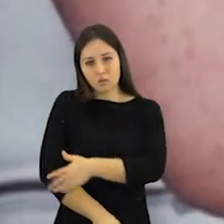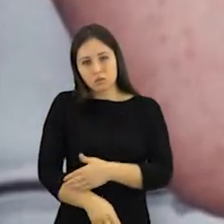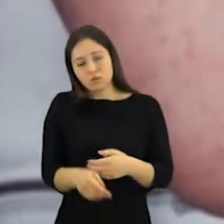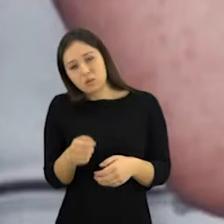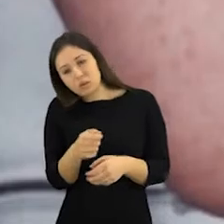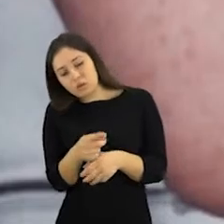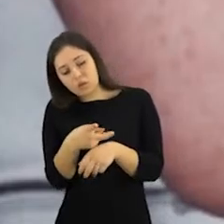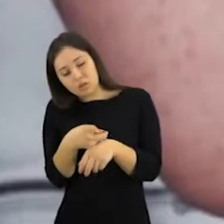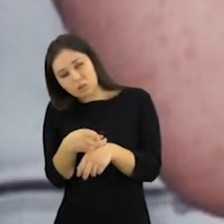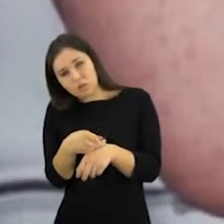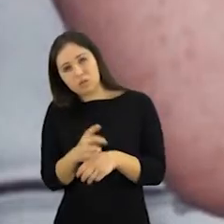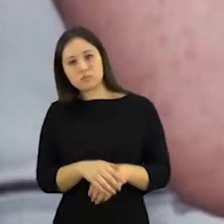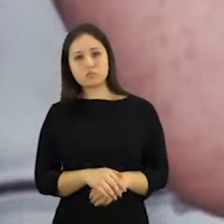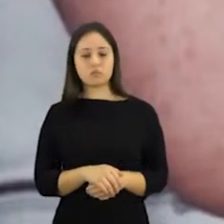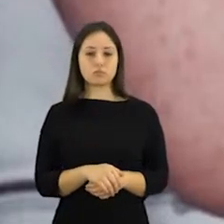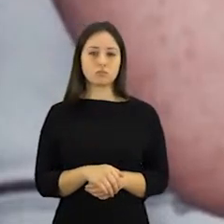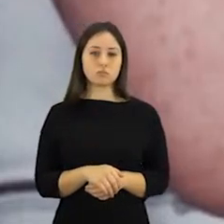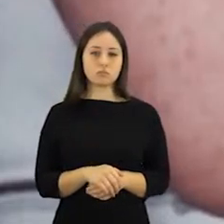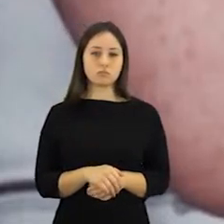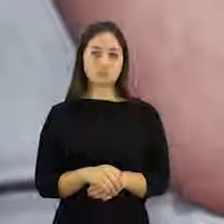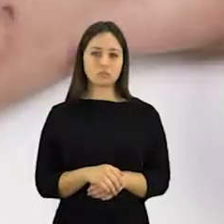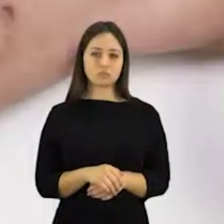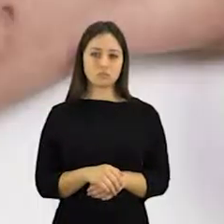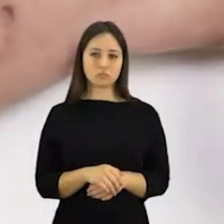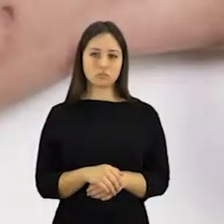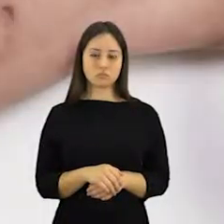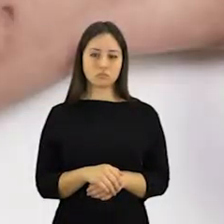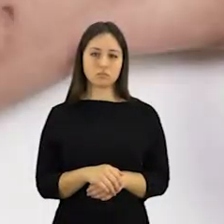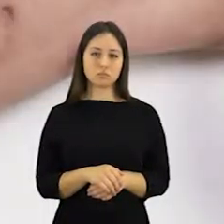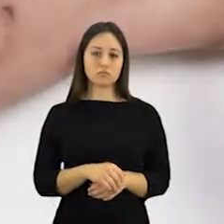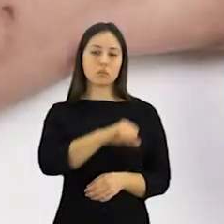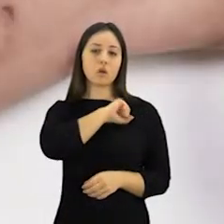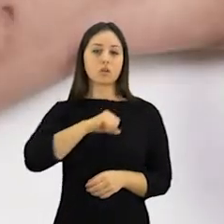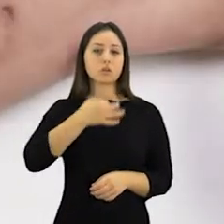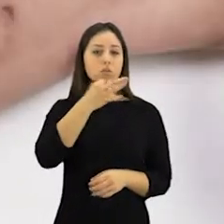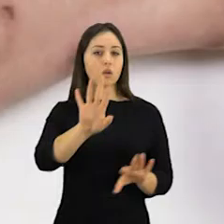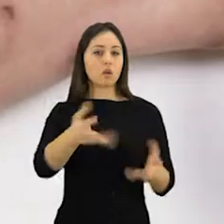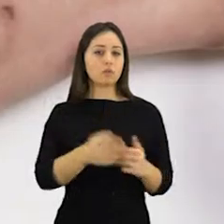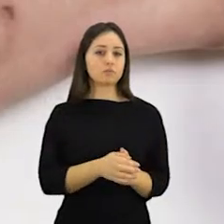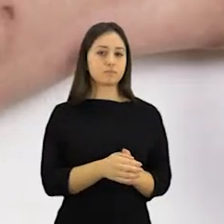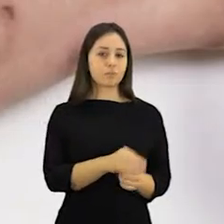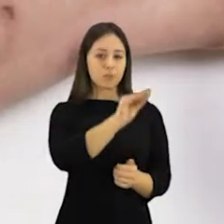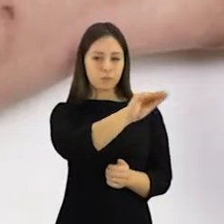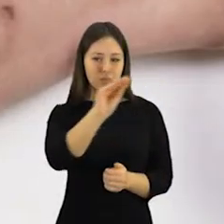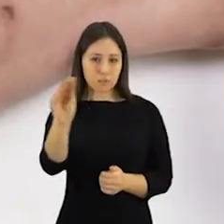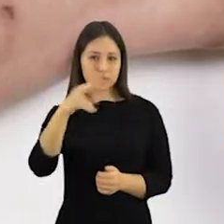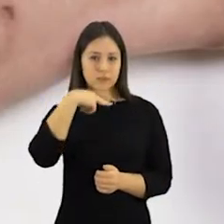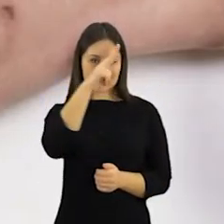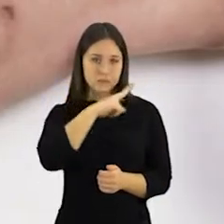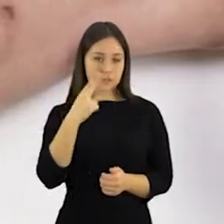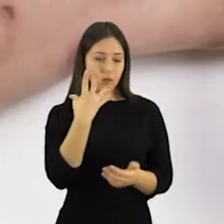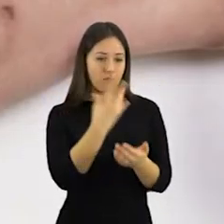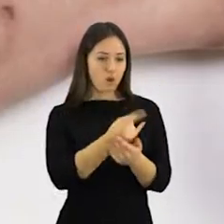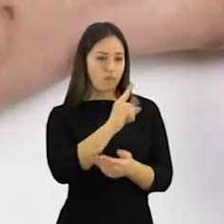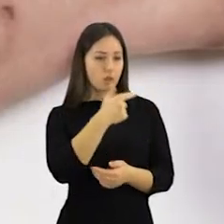formą padeda atpažinti būdingą pozą. Kai sergantis dažniausiai gulio ant šono, sulenkęs kojas ir atlošęs galvą. Medikai ragina tėvelius, kur opšiai